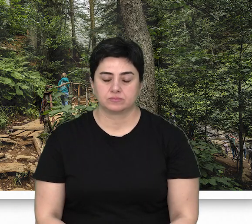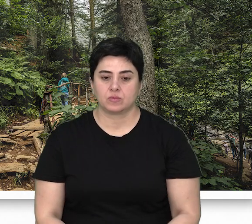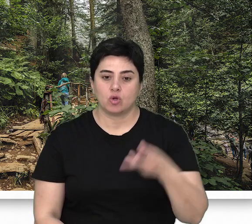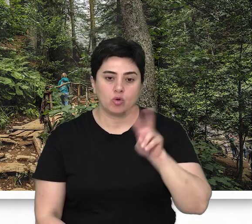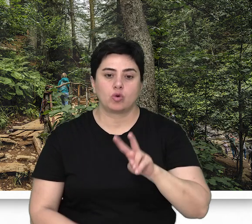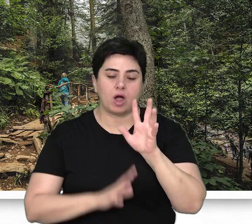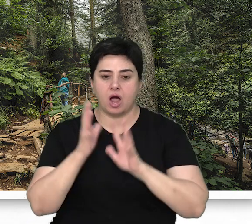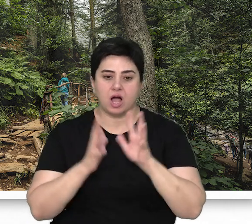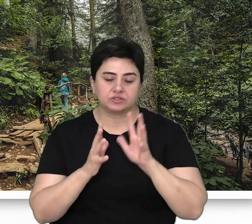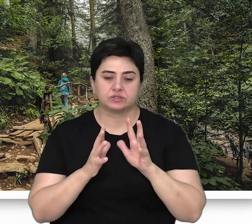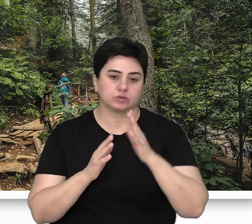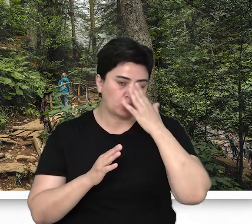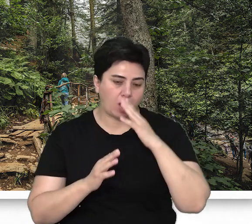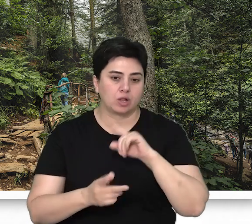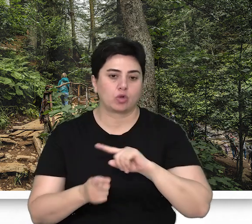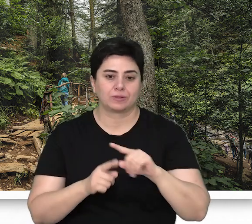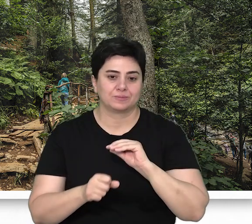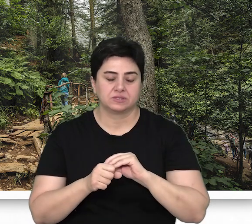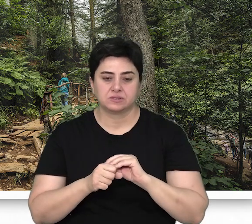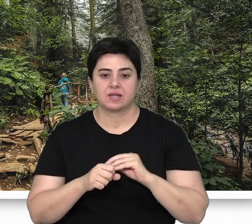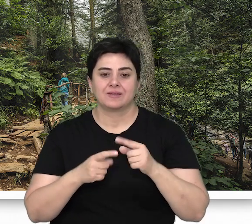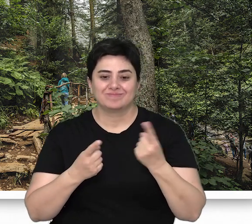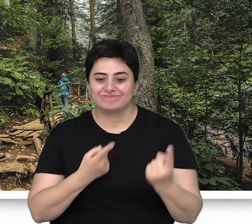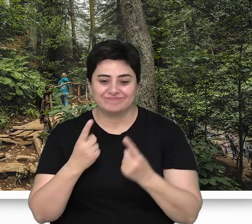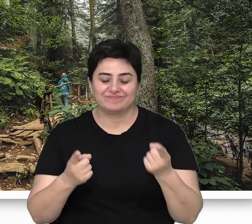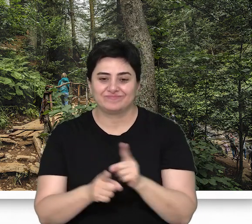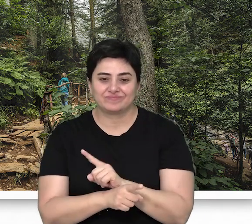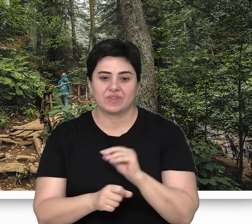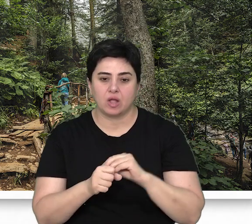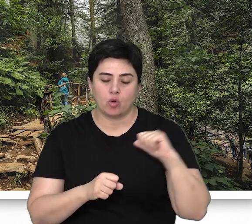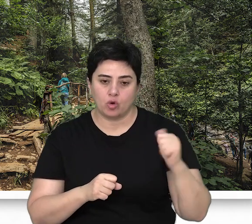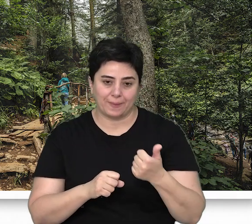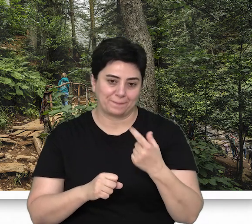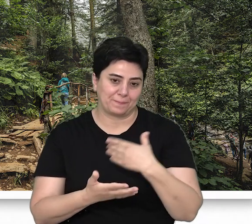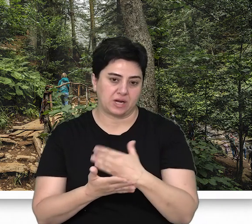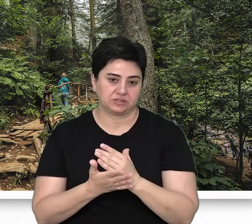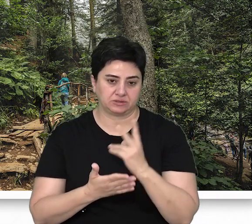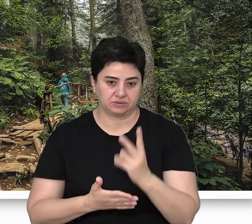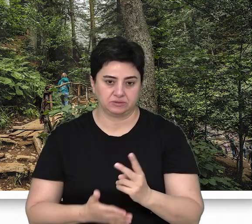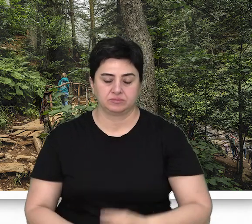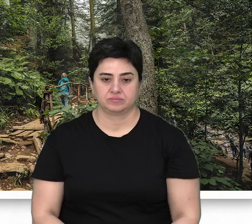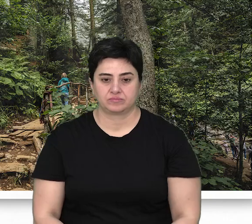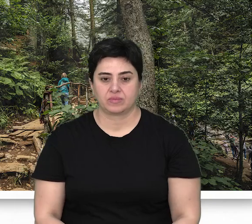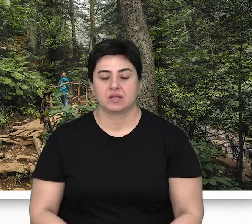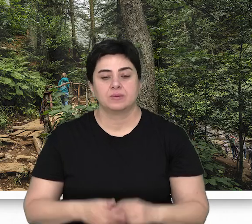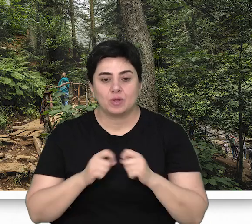Ölü ağaç yönetimi, doğal orman yönetiminin biyolojik çeşitlilik temelli en önemli parçasıdır.